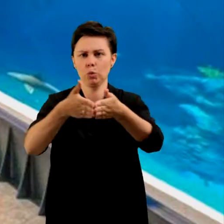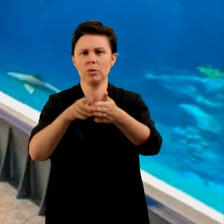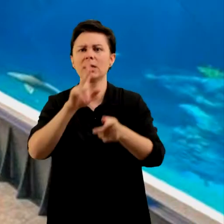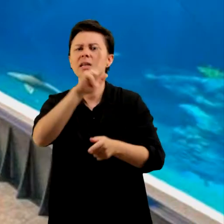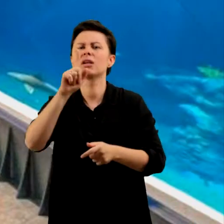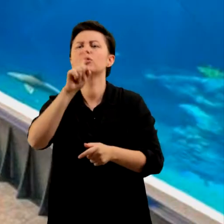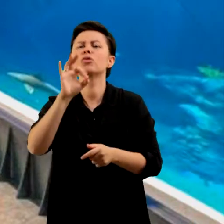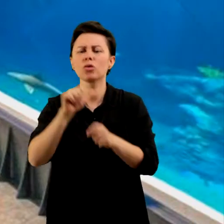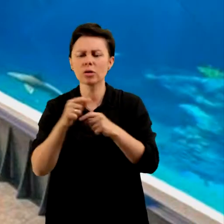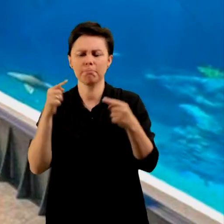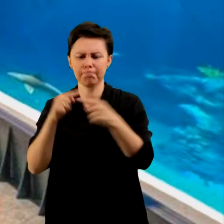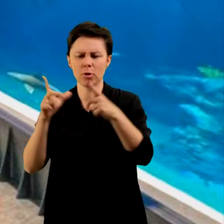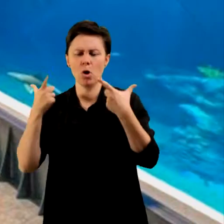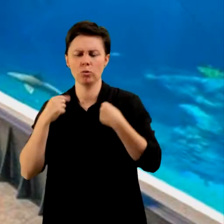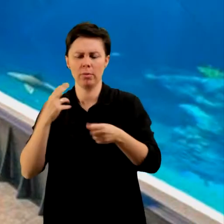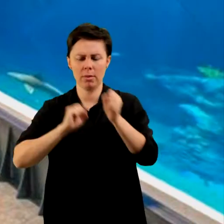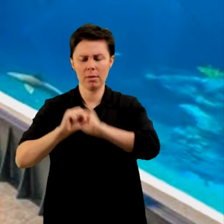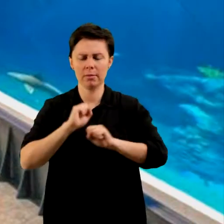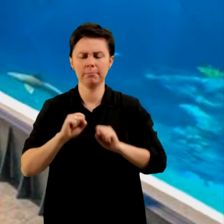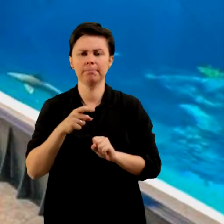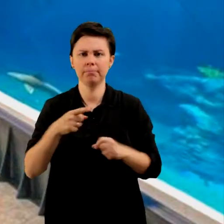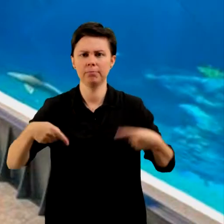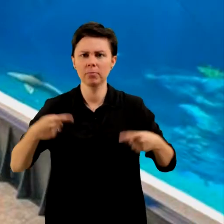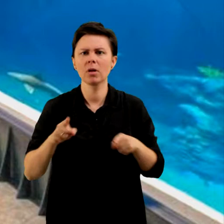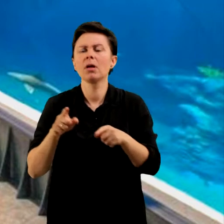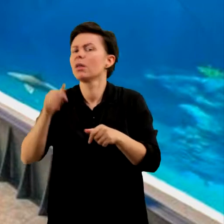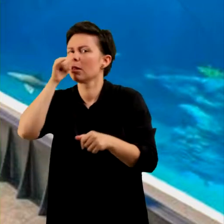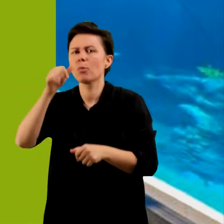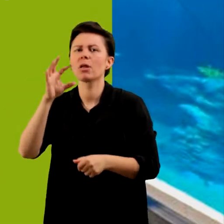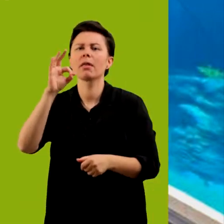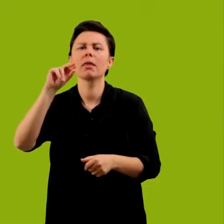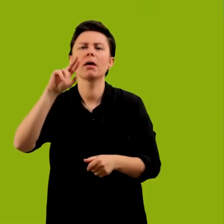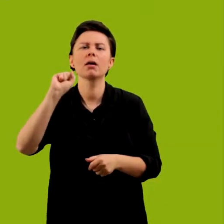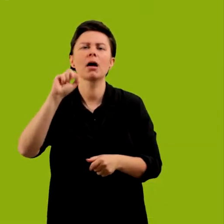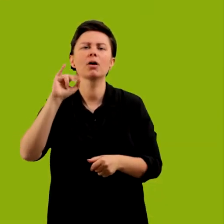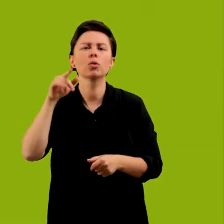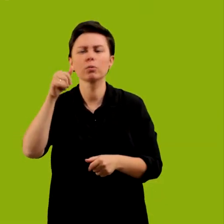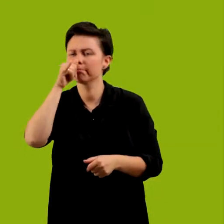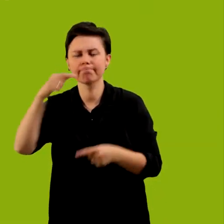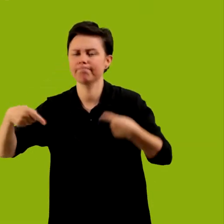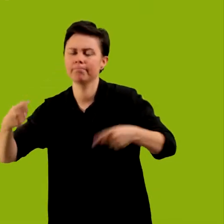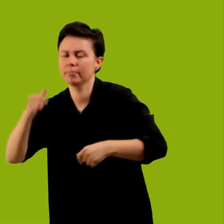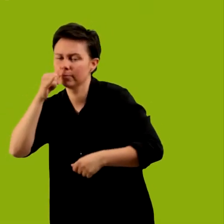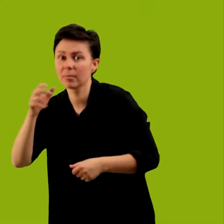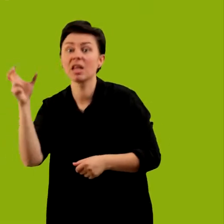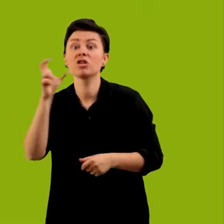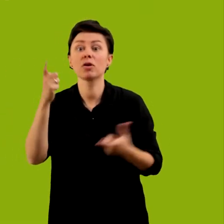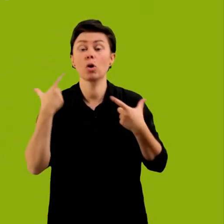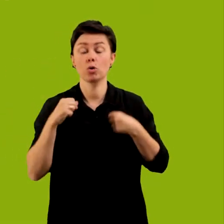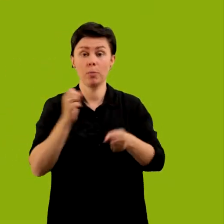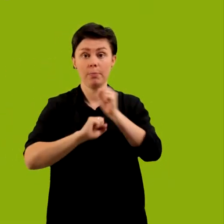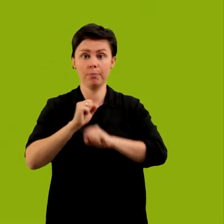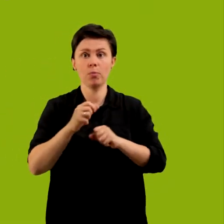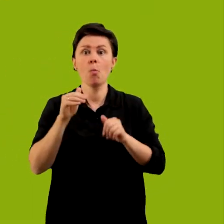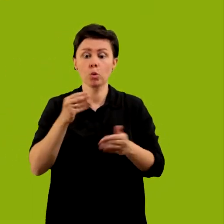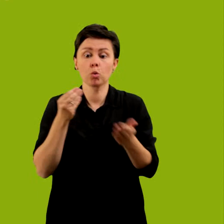dostępne dla osób na wózkach. Wyjątek to pawilon terrarium. W czwartki osoby z niepełnosprawnościami mogą kupić